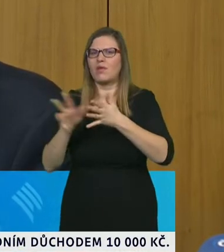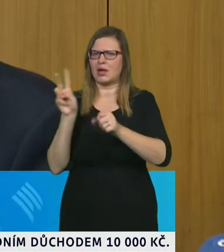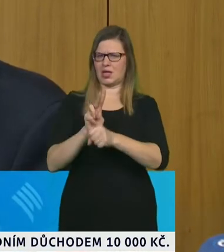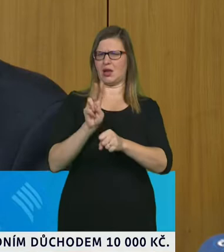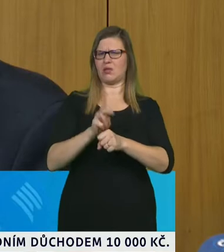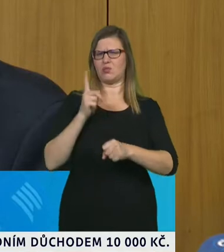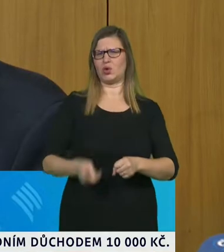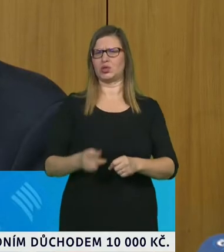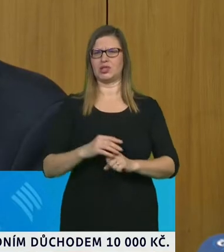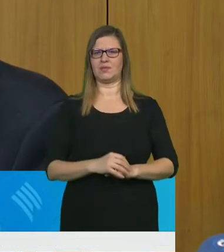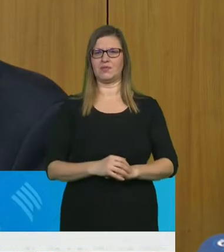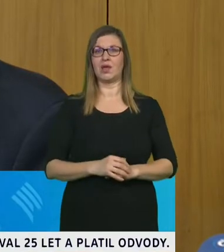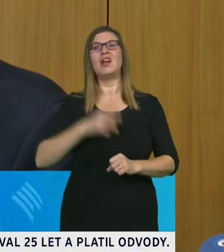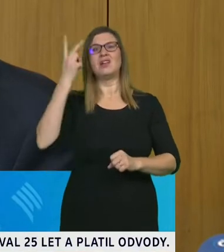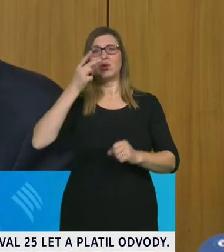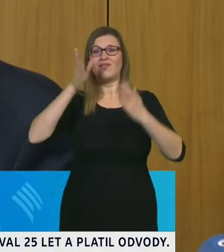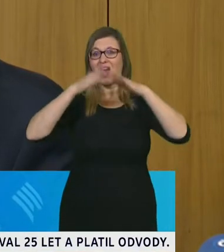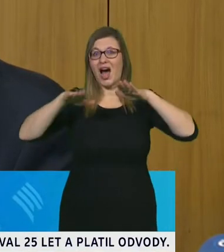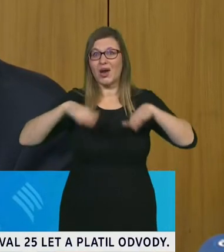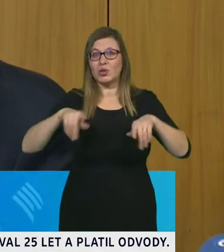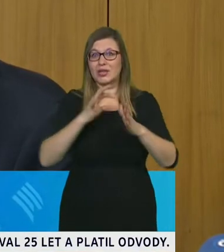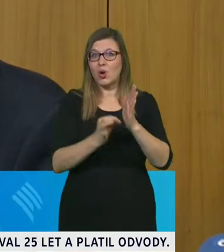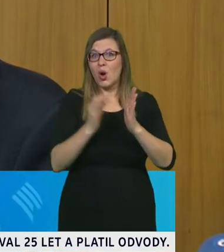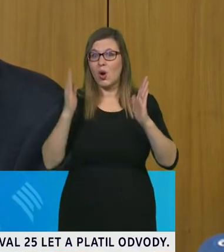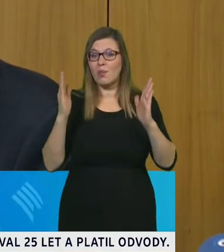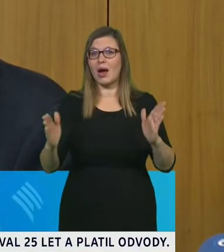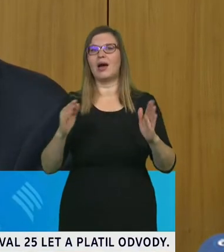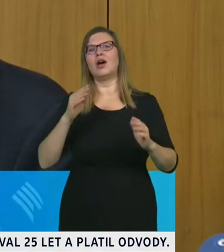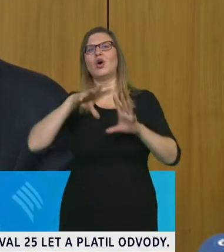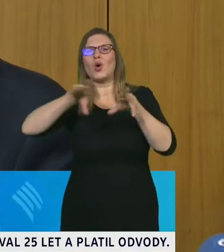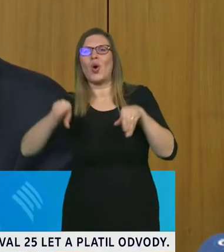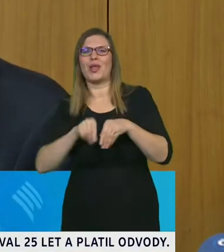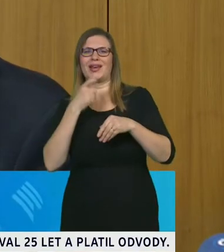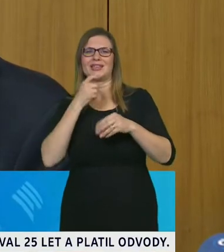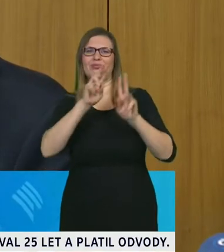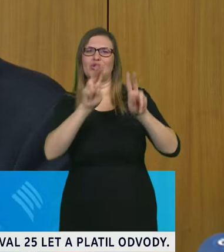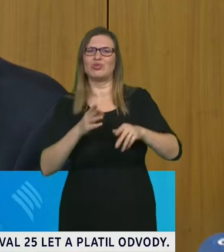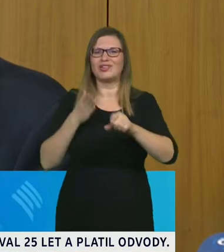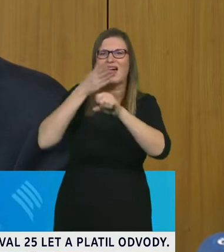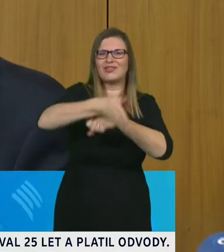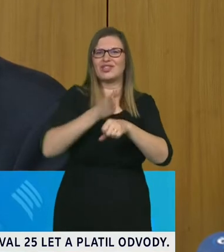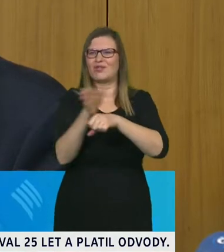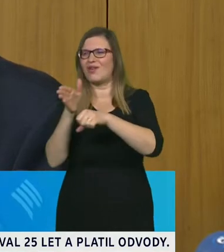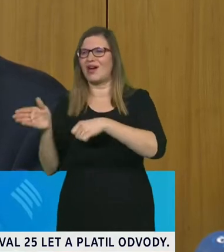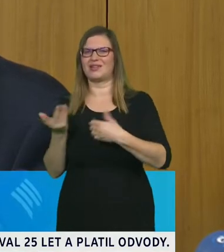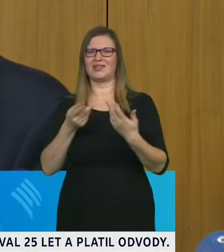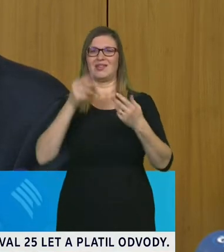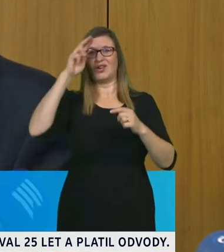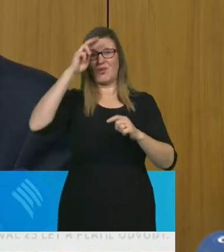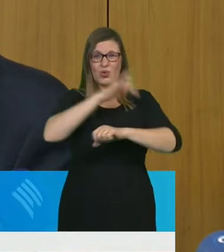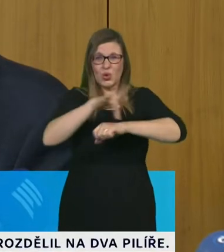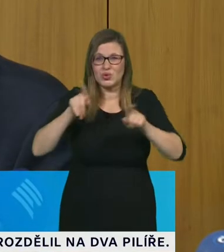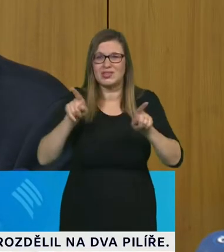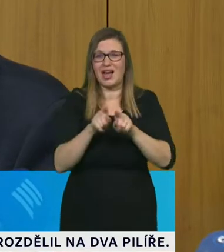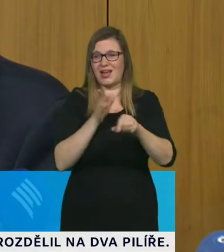Vánoc, kdy lidé logicky chtějí o to více navštívit své příbuzné, tak musíme společně všechno udělat proto, aby se